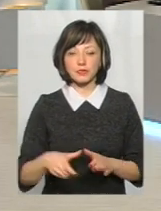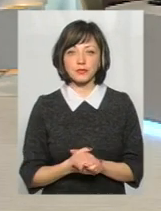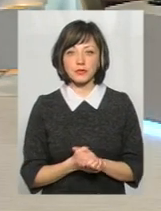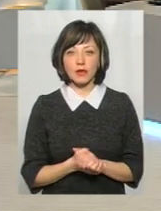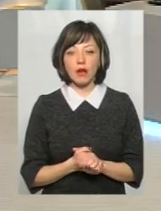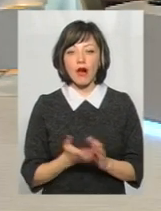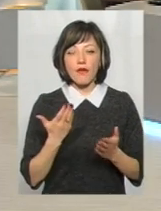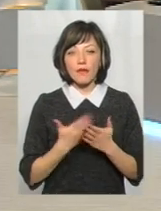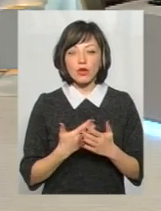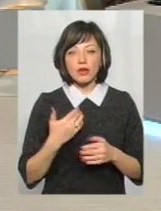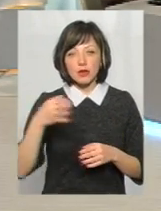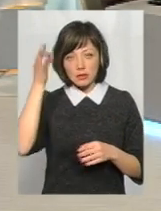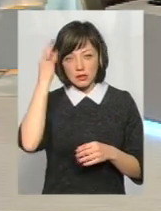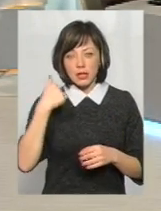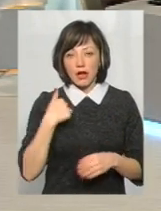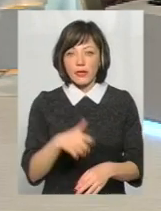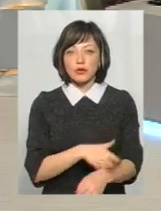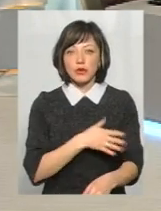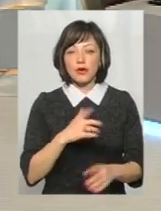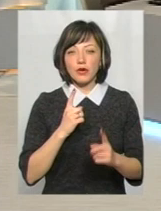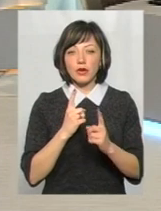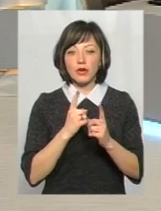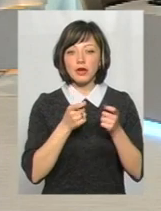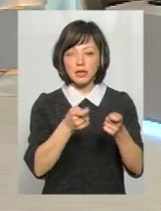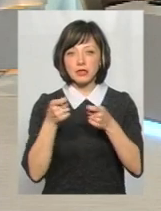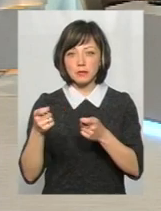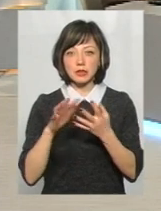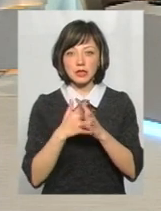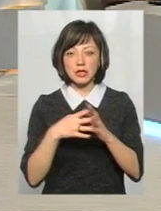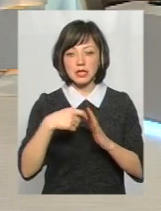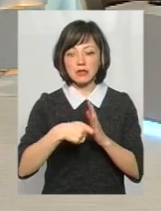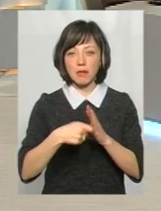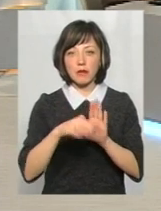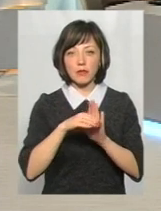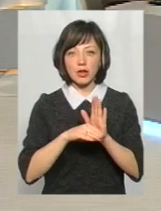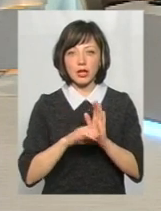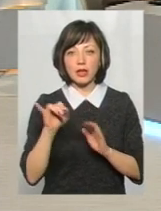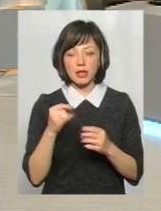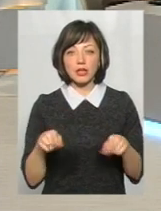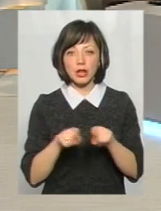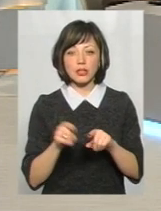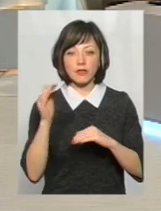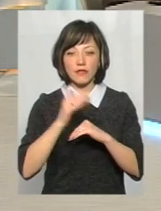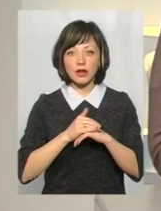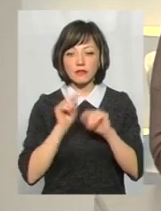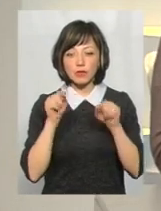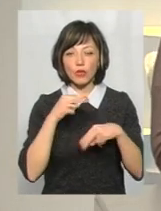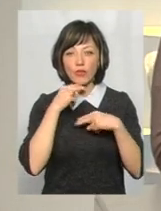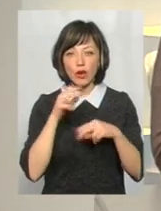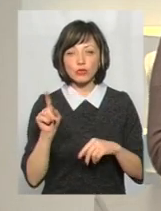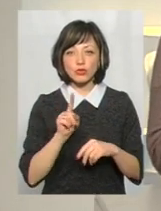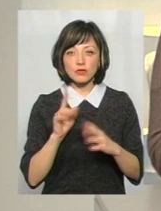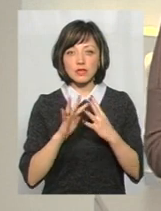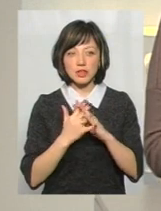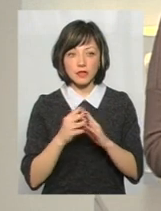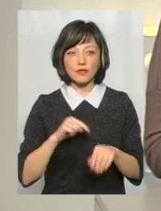пригадалося, я досить тривалий час їздила по селах, там знімали передачі, і от теж ввечері звертала на ту увагу, що